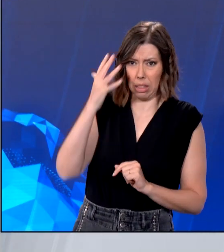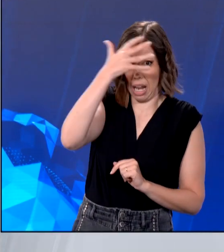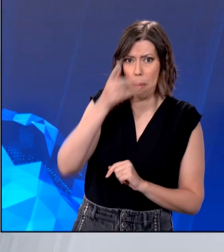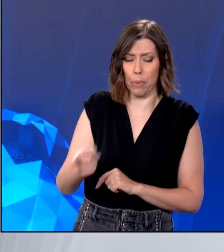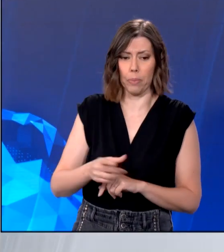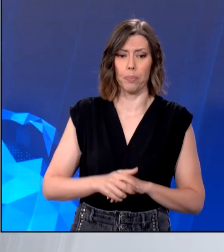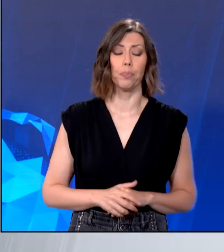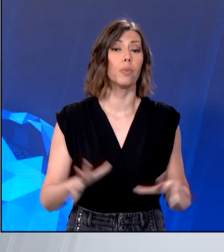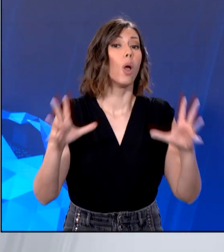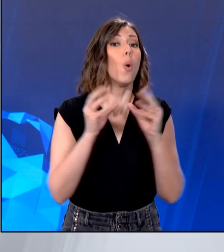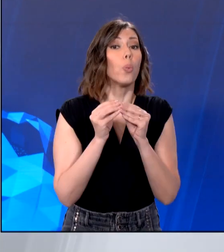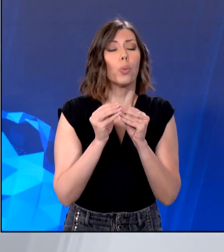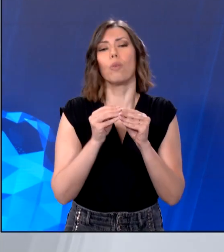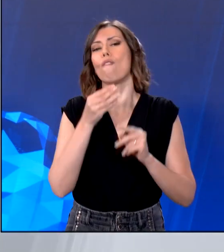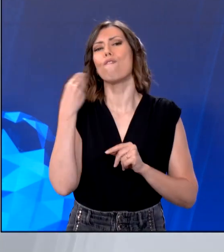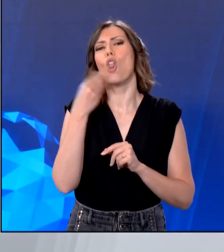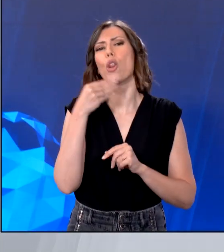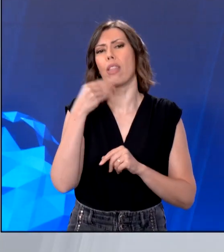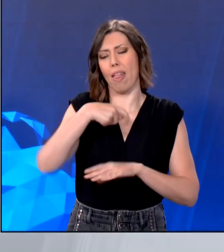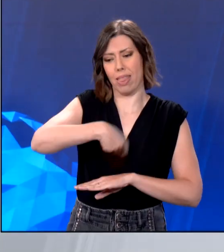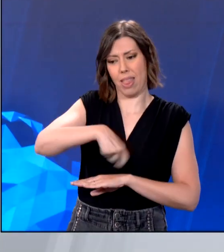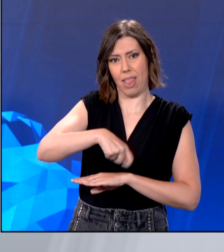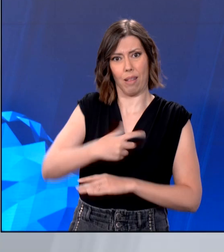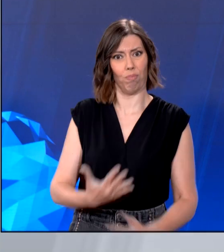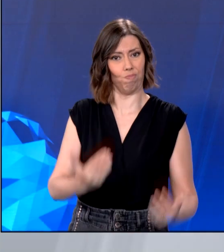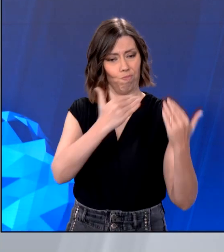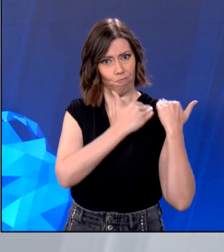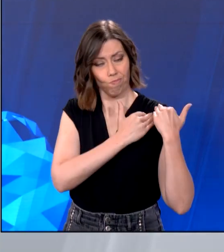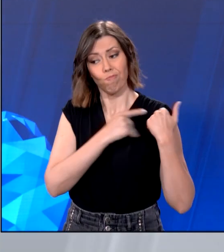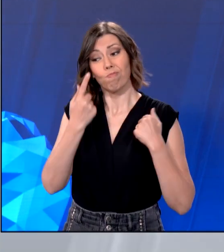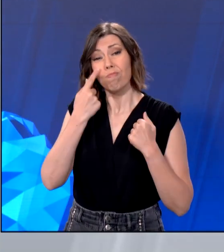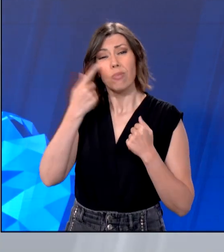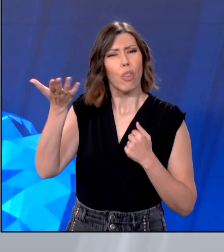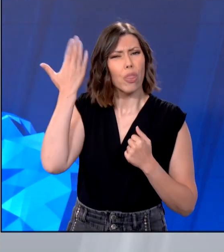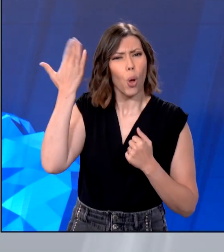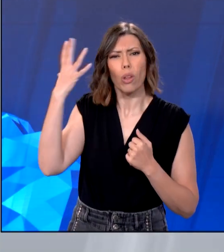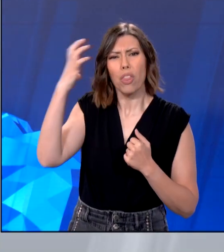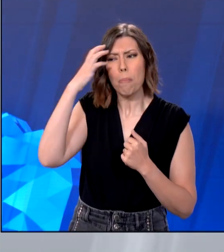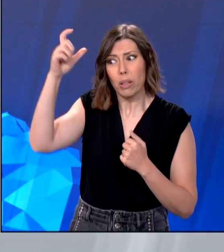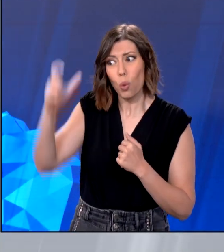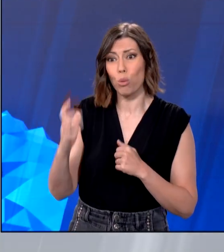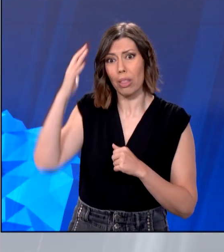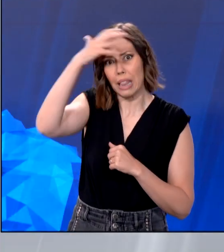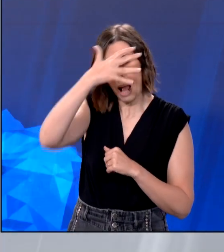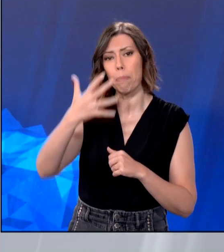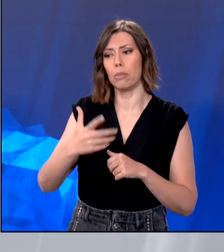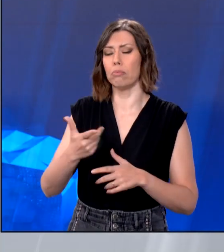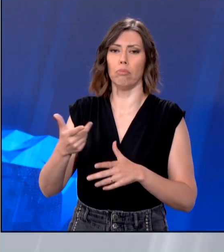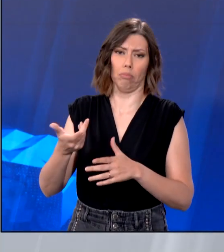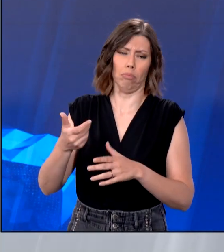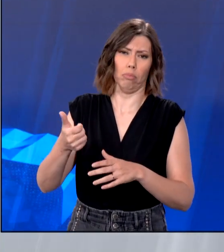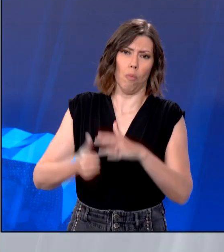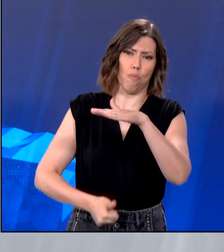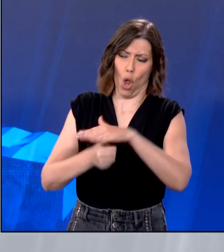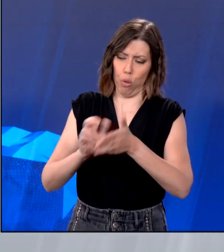απόρριτων εγγράφων από τον Τραμπ, στην επαυλή τους, στο Μαραλάγκο, μετά την αποχώρησή του από τον Λευκό Ήκο, απέρριψε την υπόθεση,